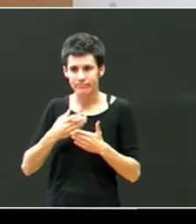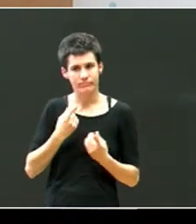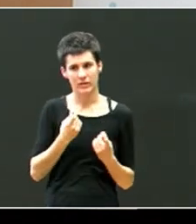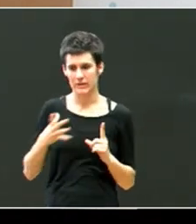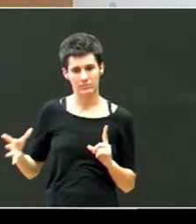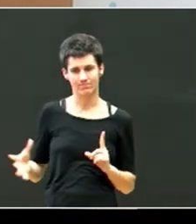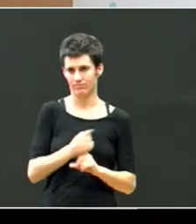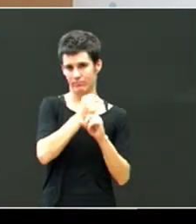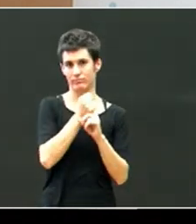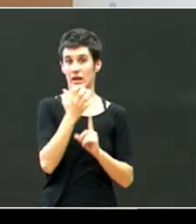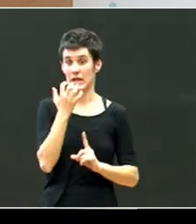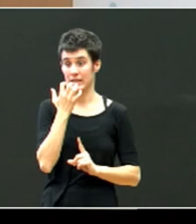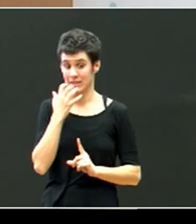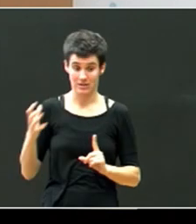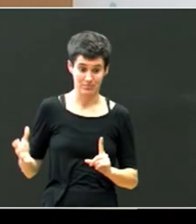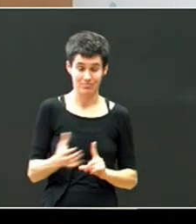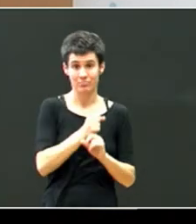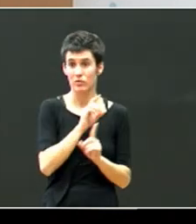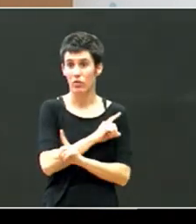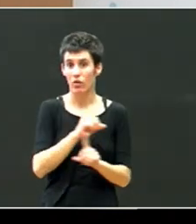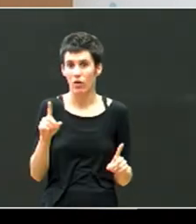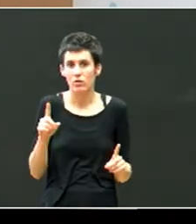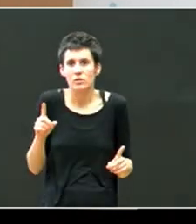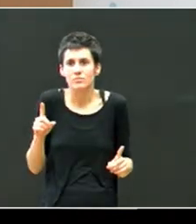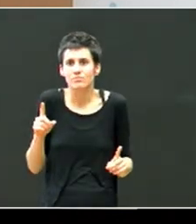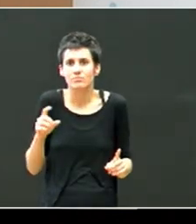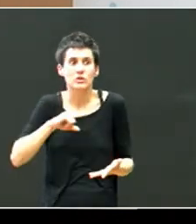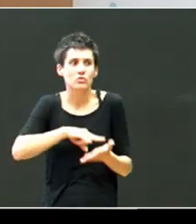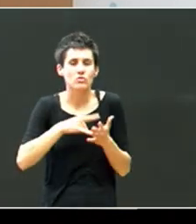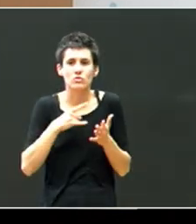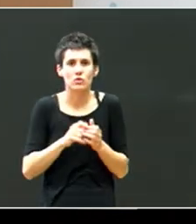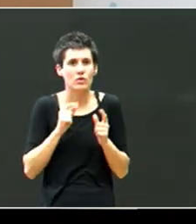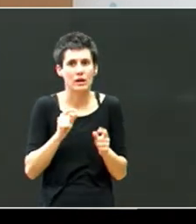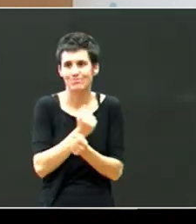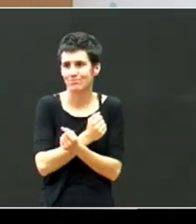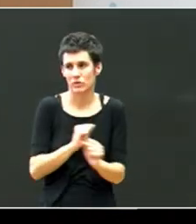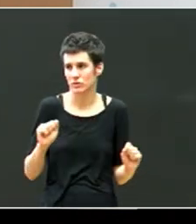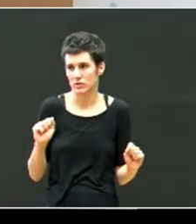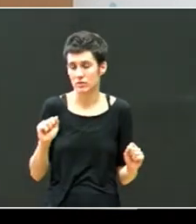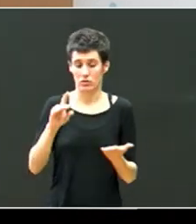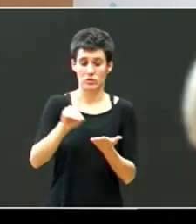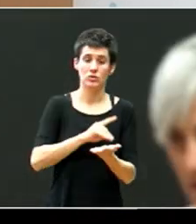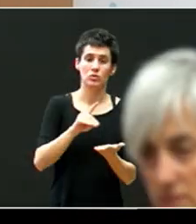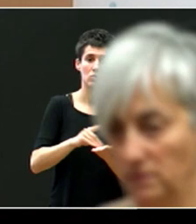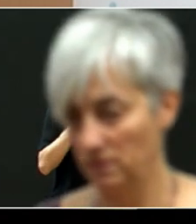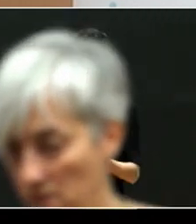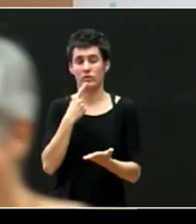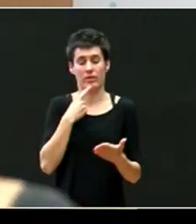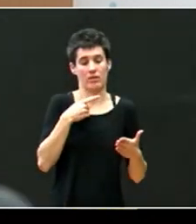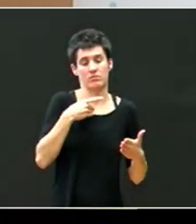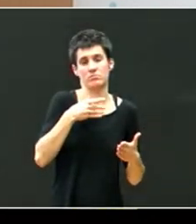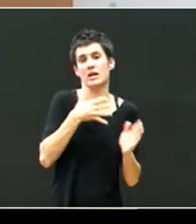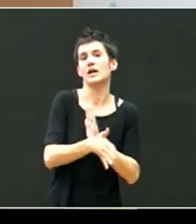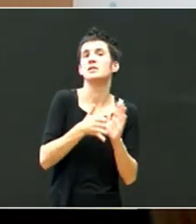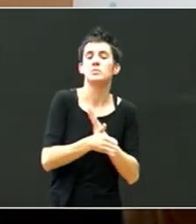ondo, bagero, neurriak eta bilakaera, ez doa ondo. Dokumentuan doko txua, hainbat, oztopo mota desberdinak,